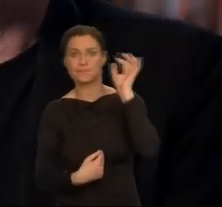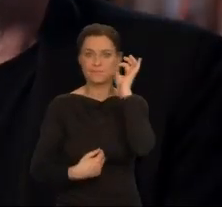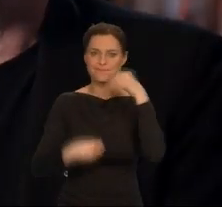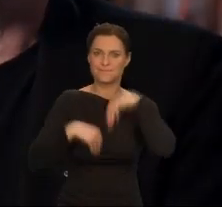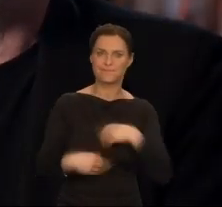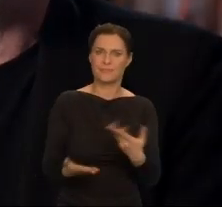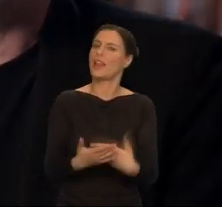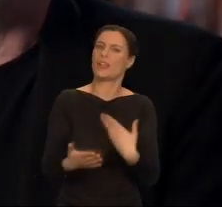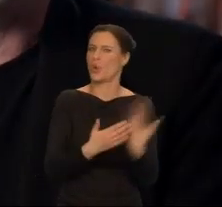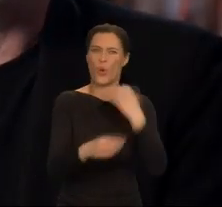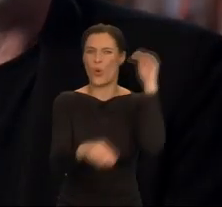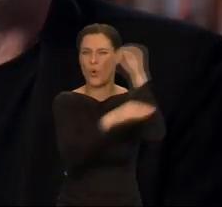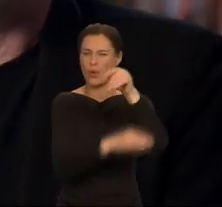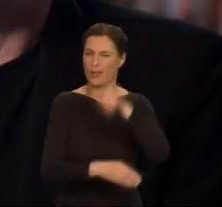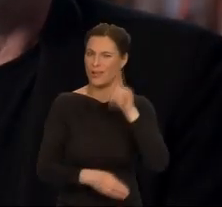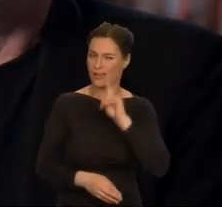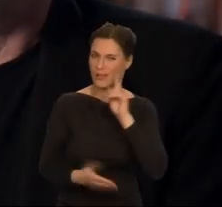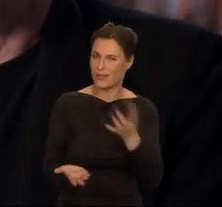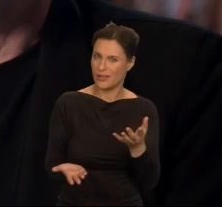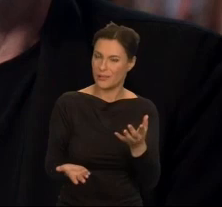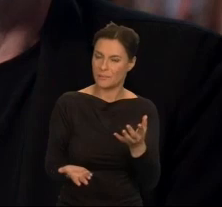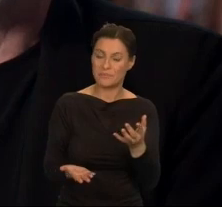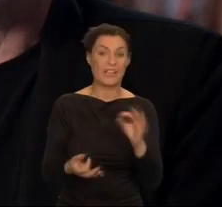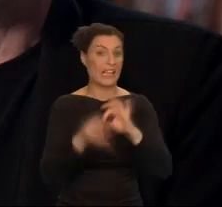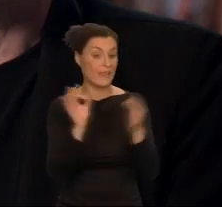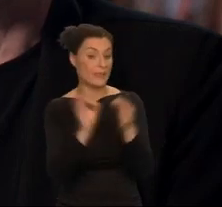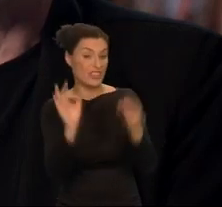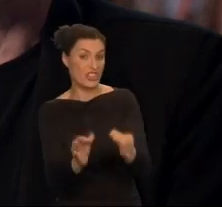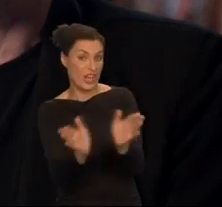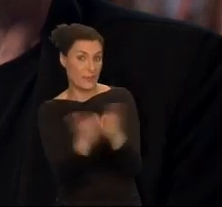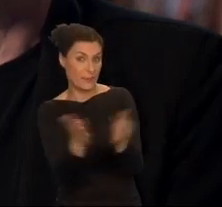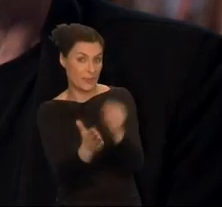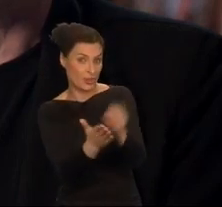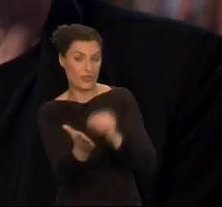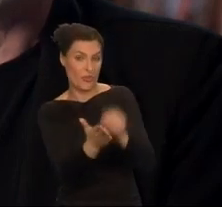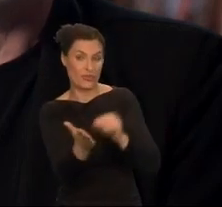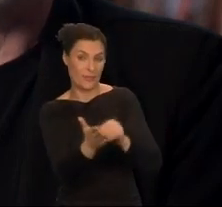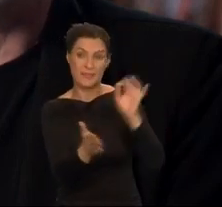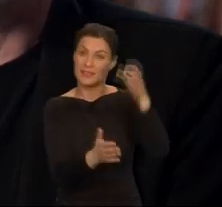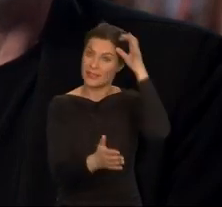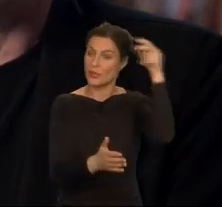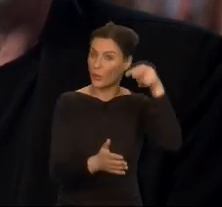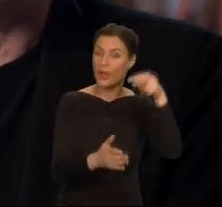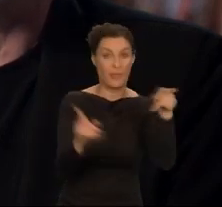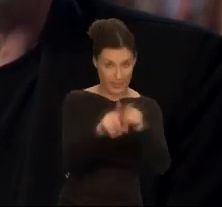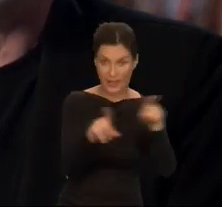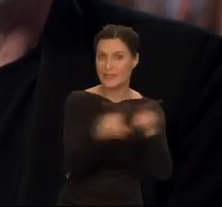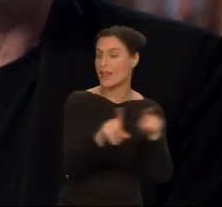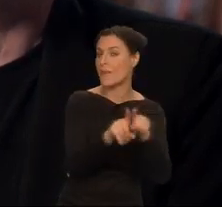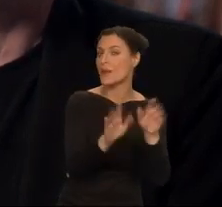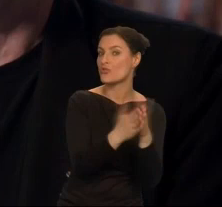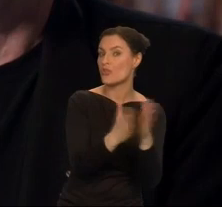lewa ręka ciemności, napisana dzisiaj, byłaby taka sama jak powieść, którą czytałem w roku 1971?